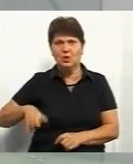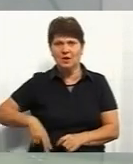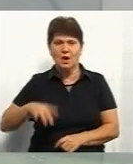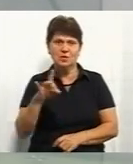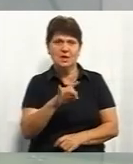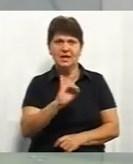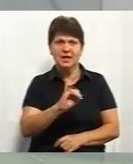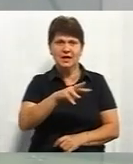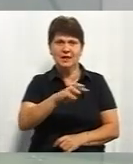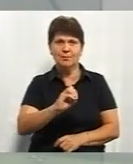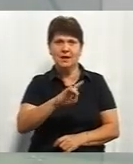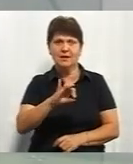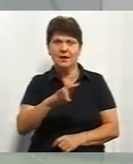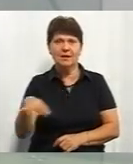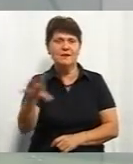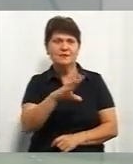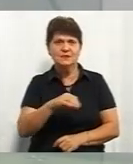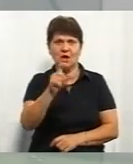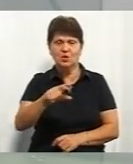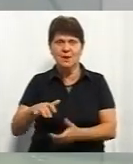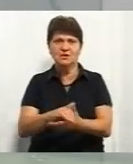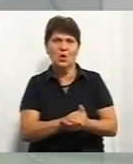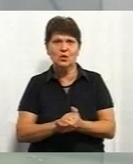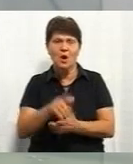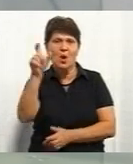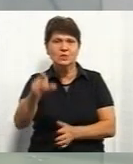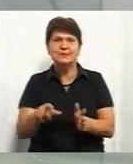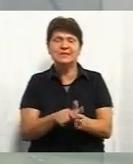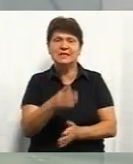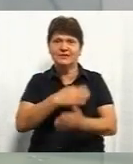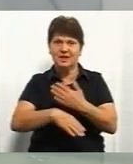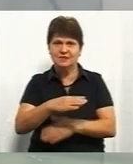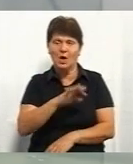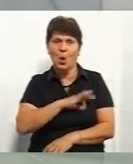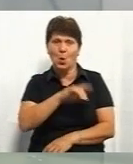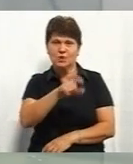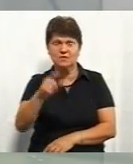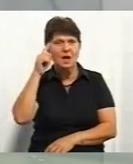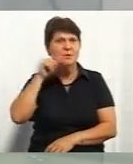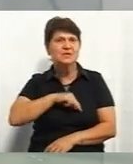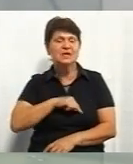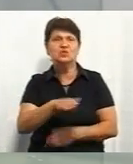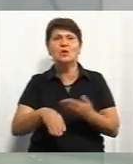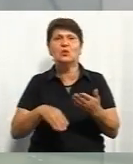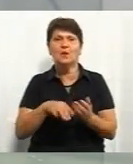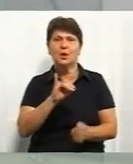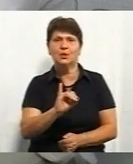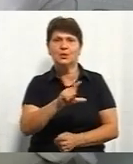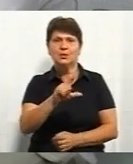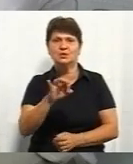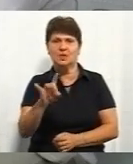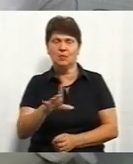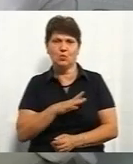Руслан Імерелі, президент Всеукраїнської громадської організації осіб з інвалідністю, користувачів психіатричної допомоги, юзер були